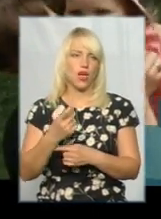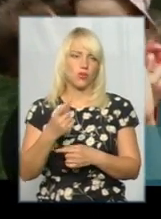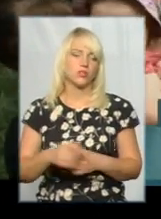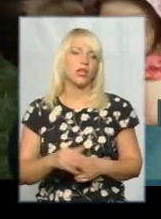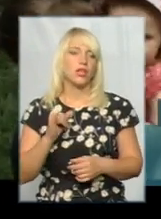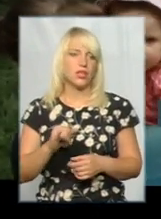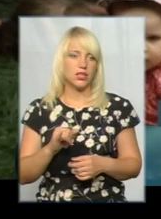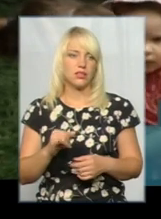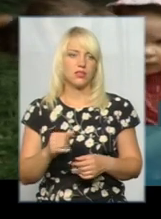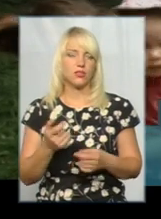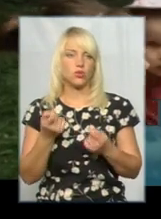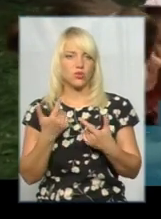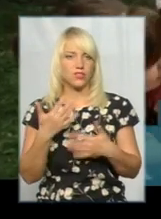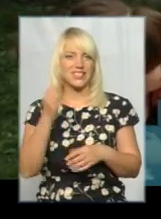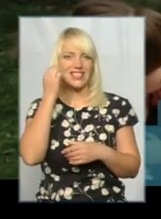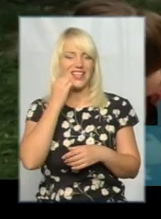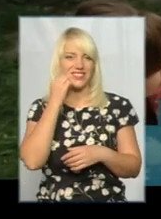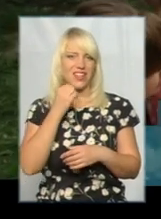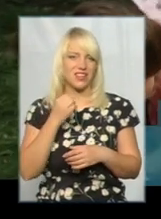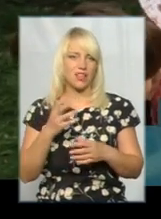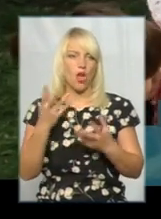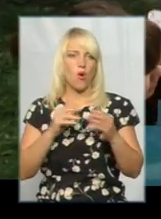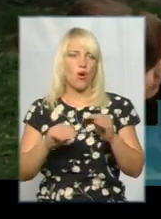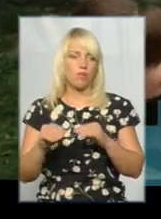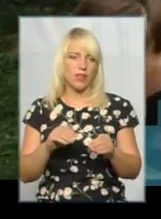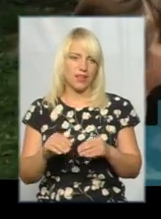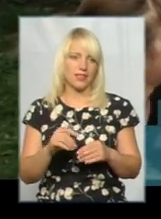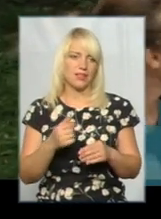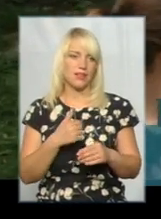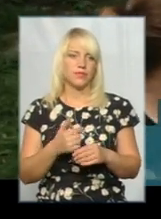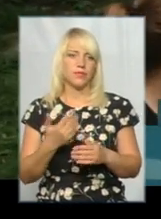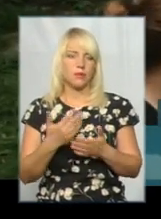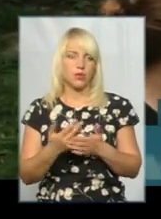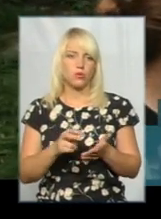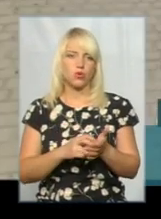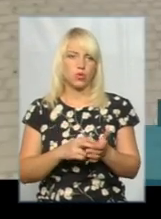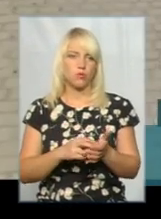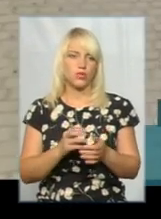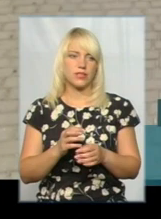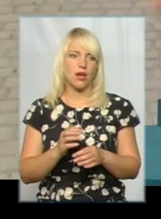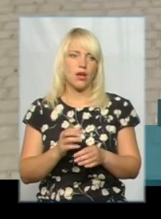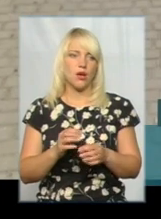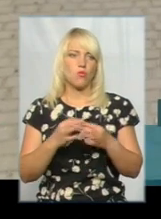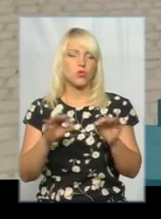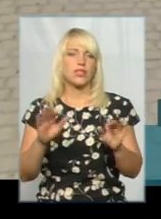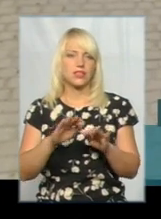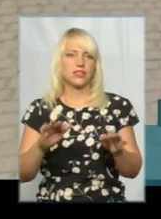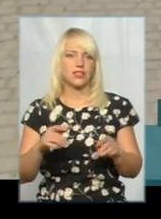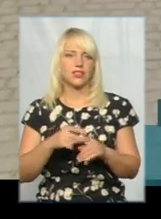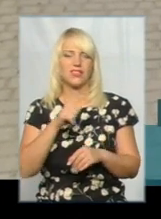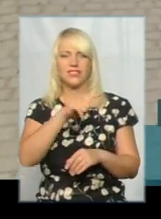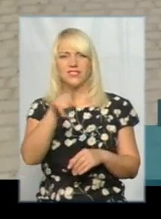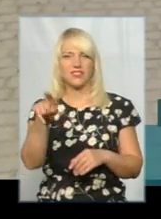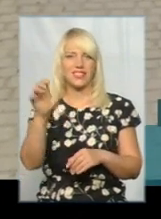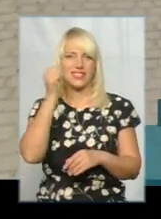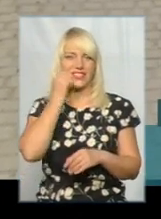скажімо так, воно трошки вже застаріли обладнання. Ми боїмося, наприклад, дітей пускати сюди. Ось і те, що старі, то